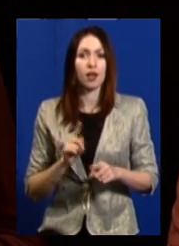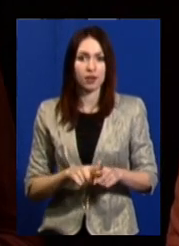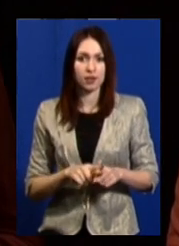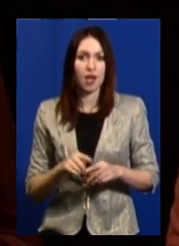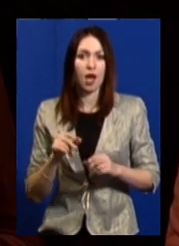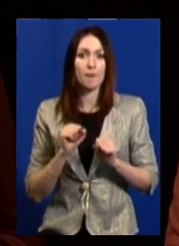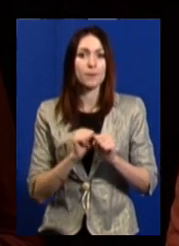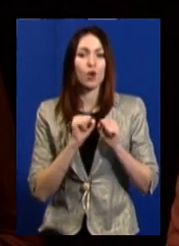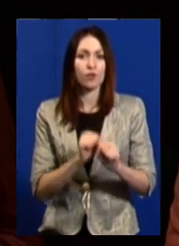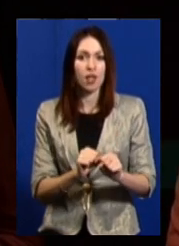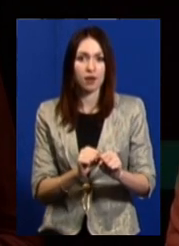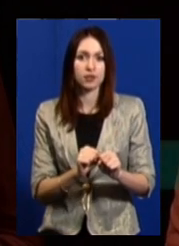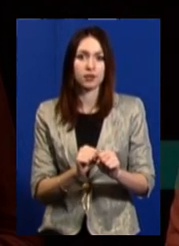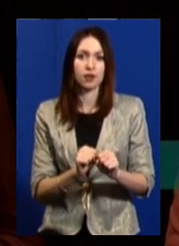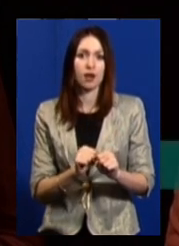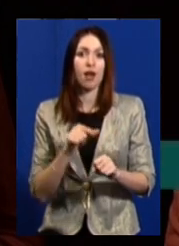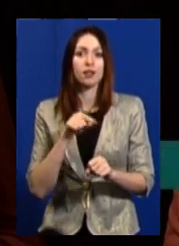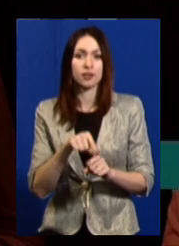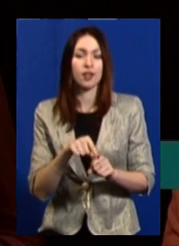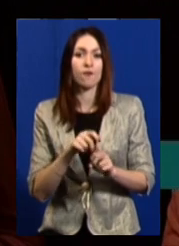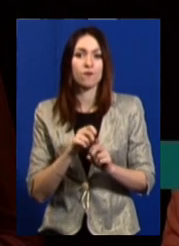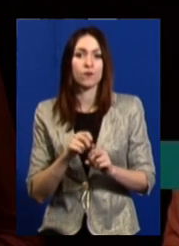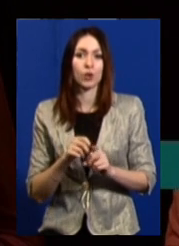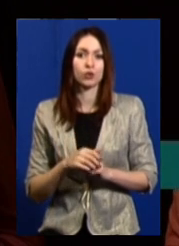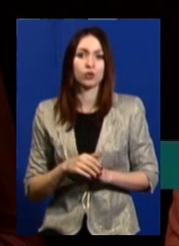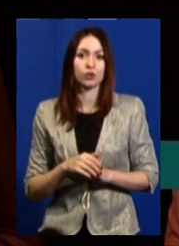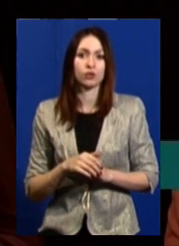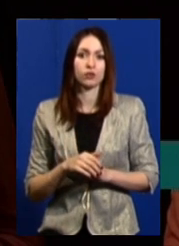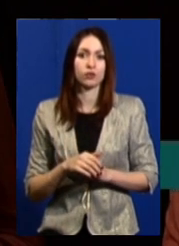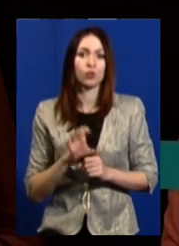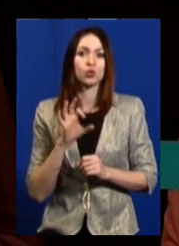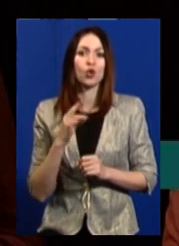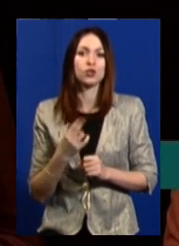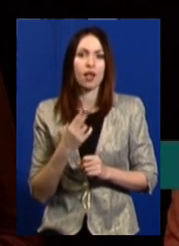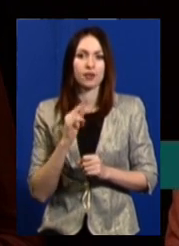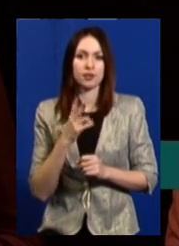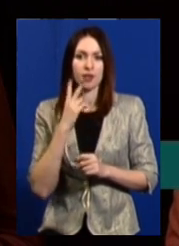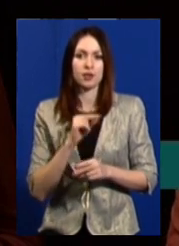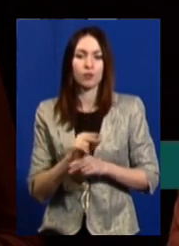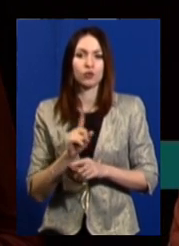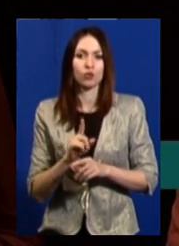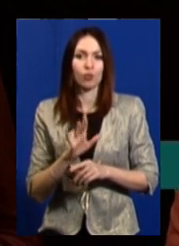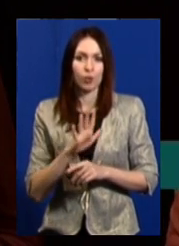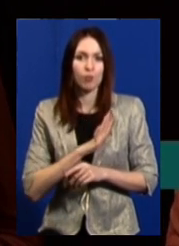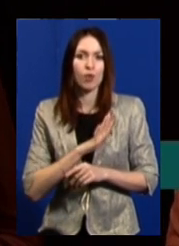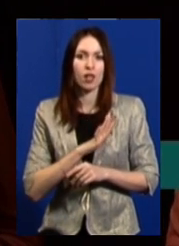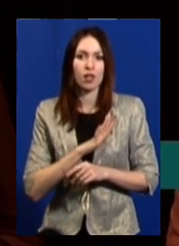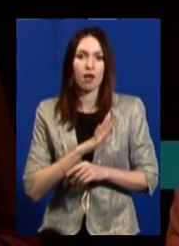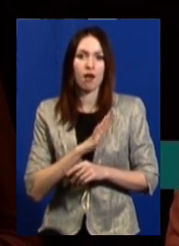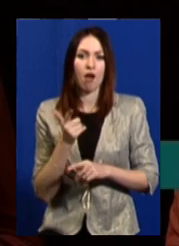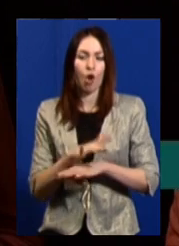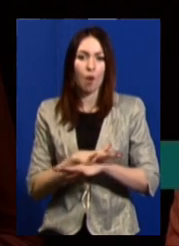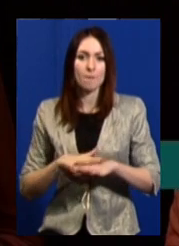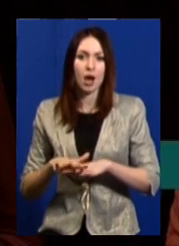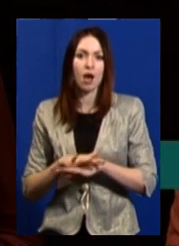профілактика того ж самого, вибачте, соціалізації, щоб була громада